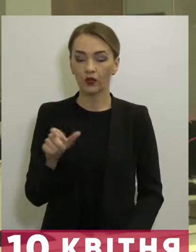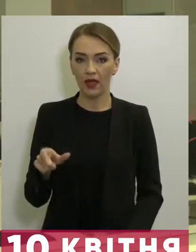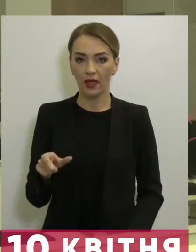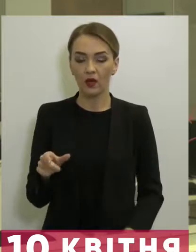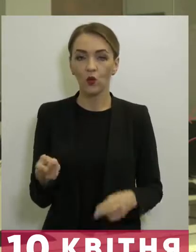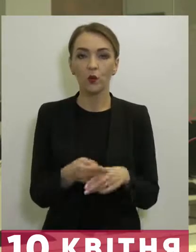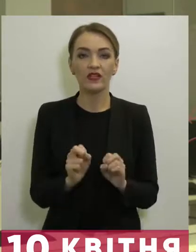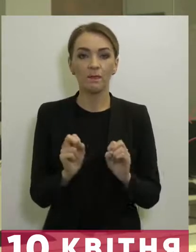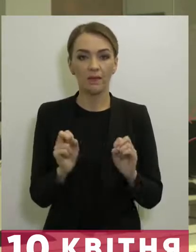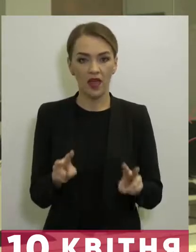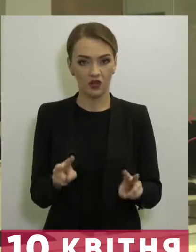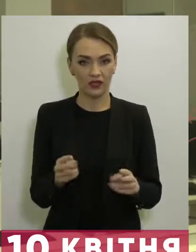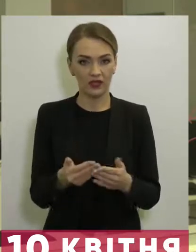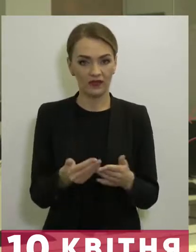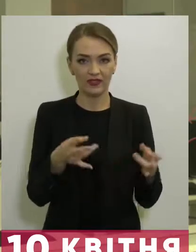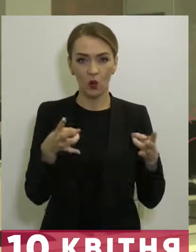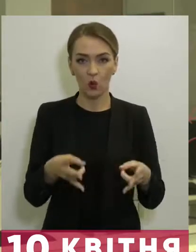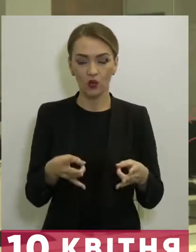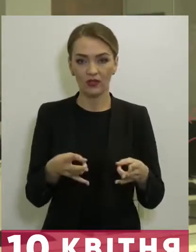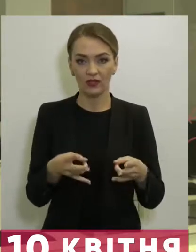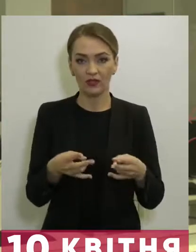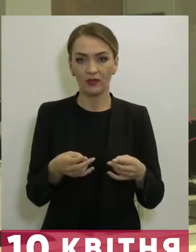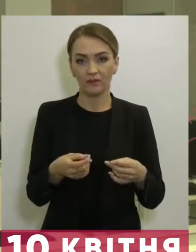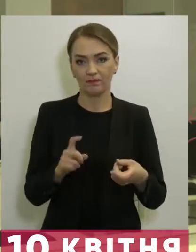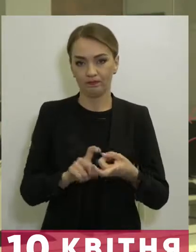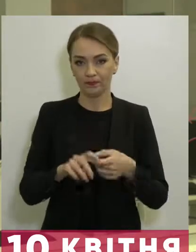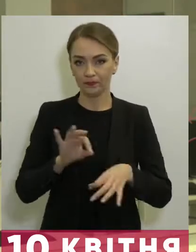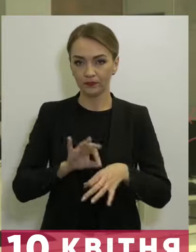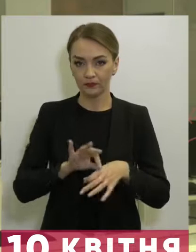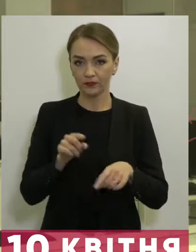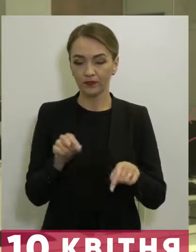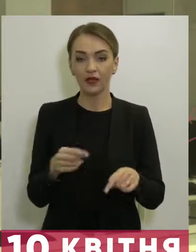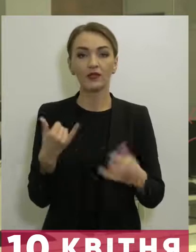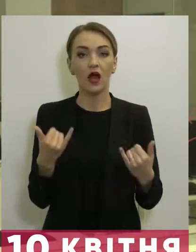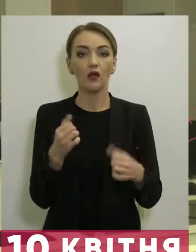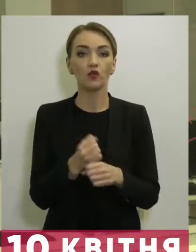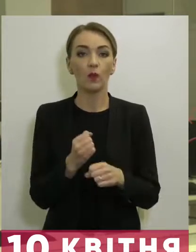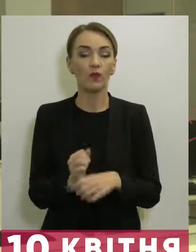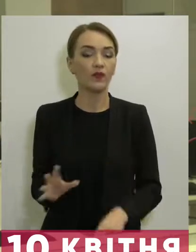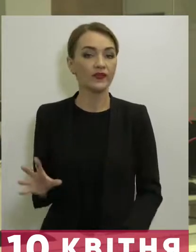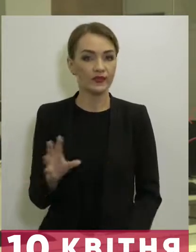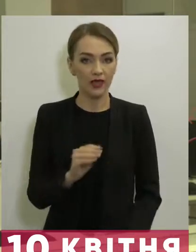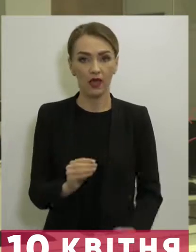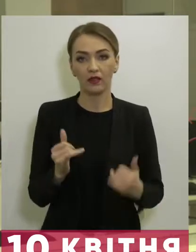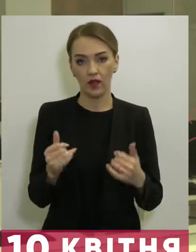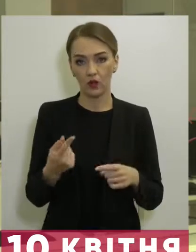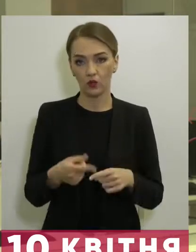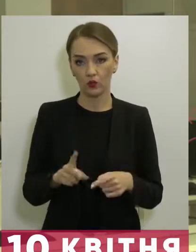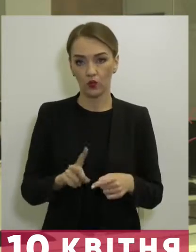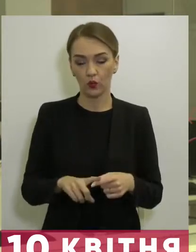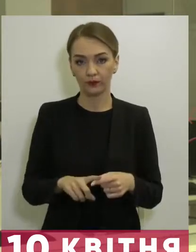обезпечити від загрози, підчіпити цю заразу. І ми зараз робимо все для цього.